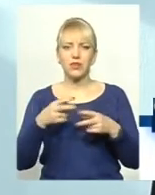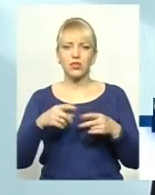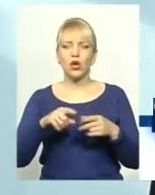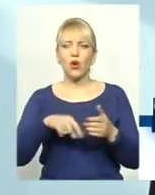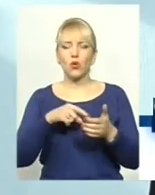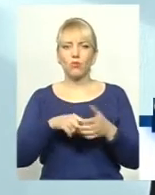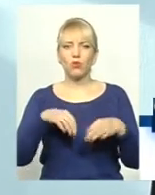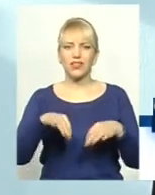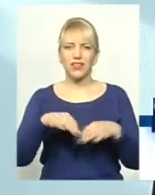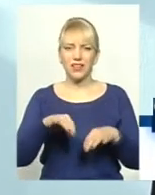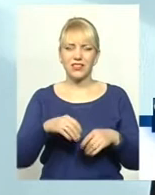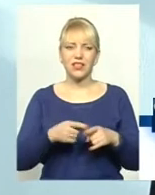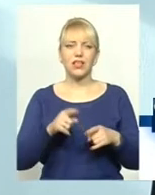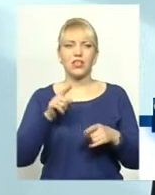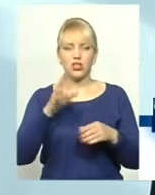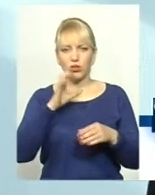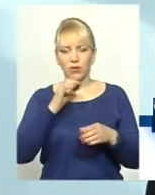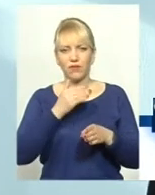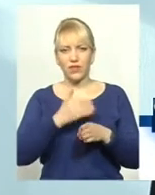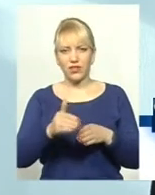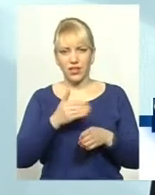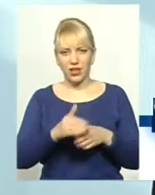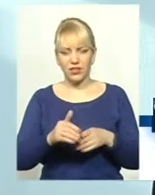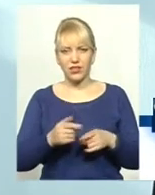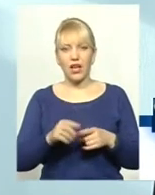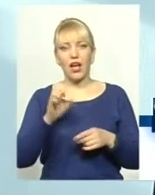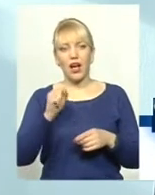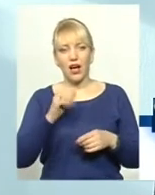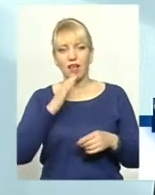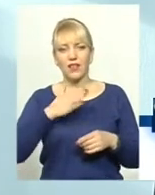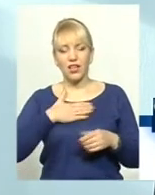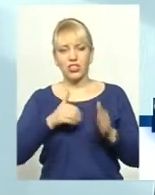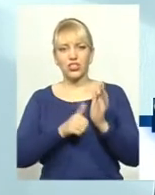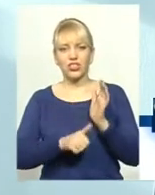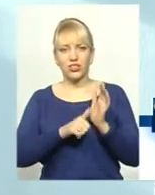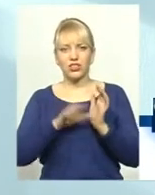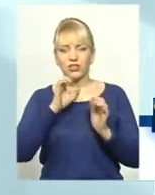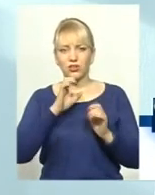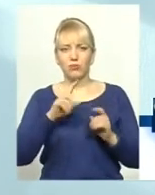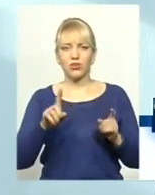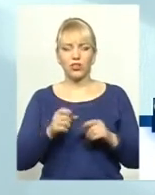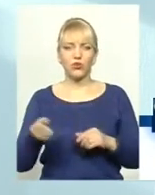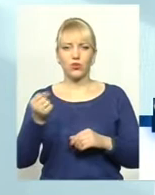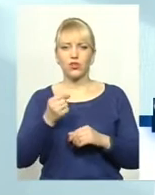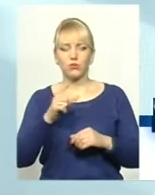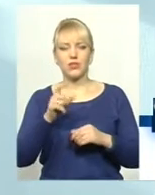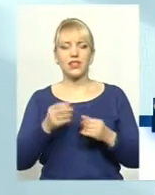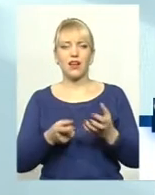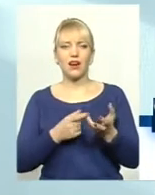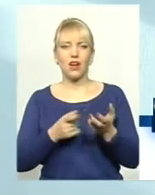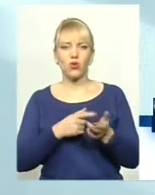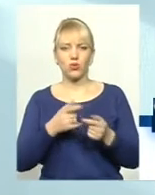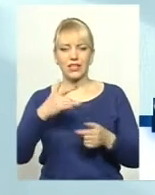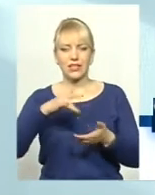Тобто харчування цим собакам виділяється вже з бюджету. А наших 60 собак, які отримуються за рахунок організації вряту життя, ми